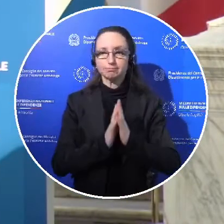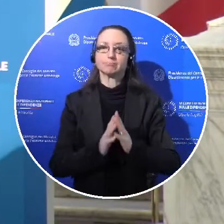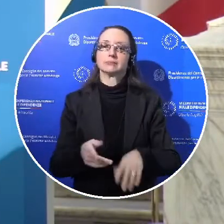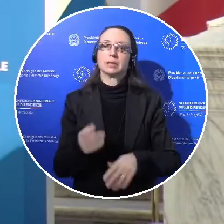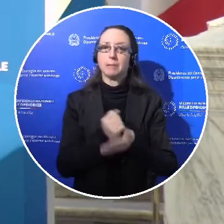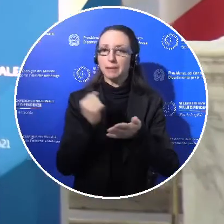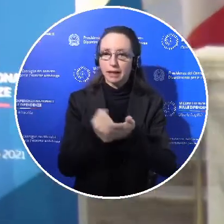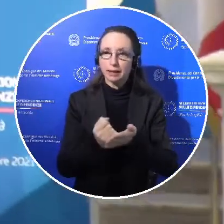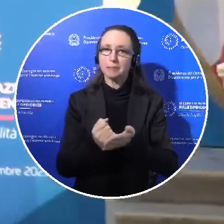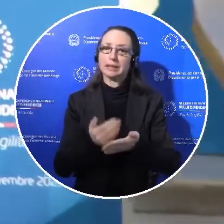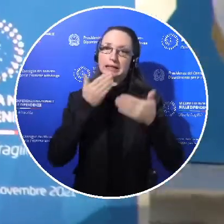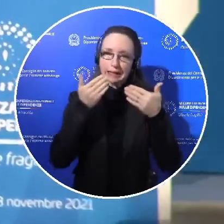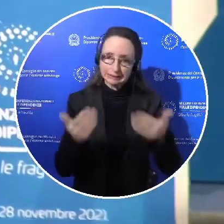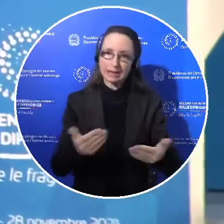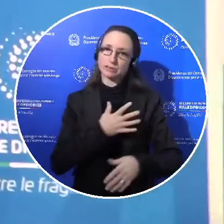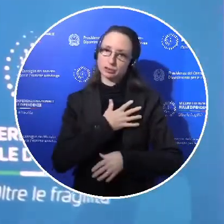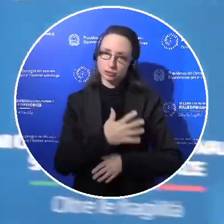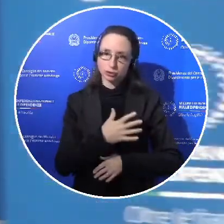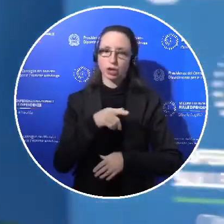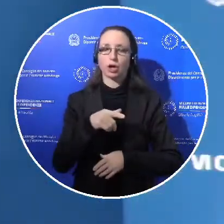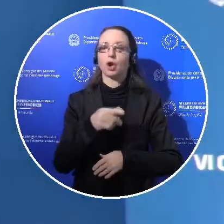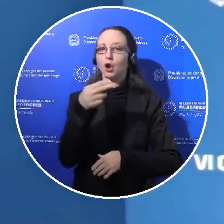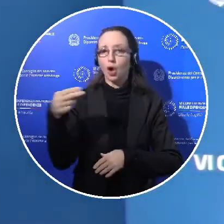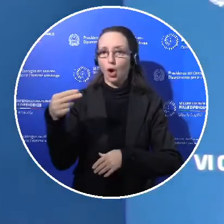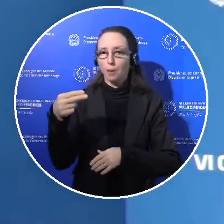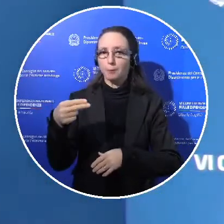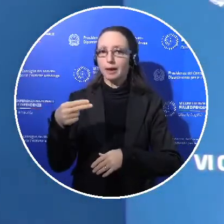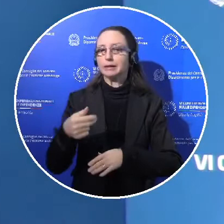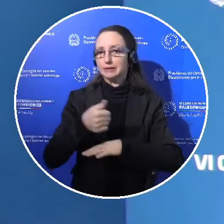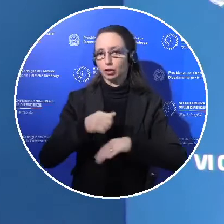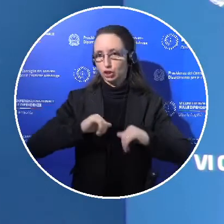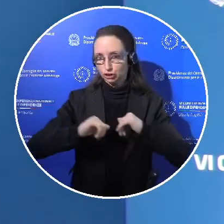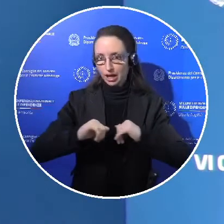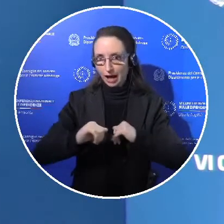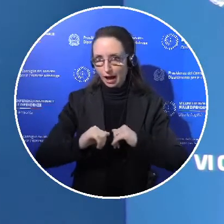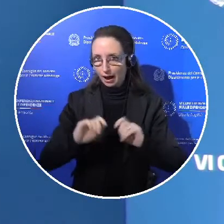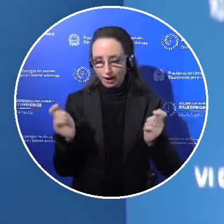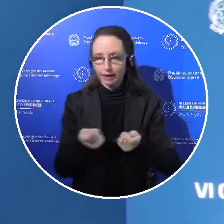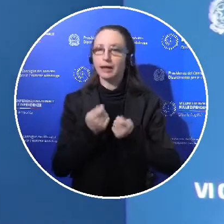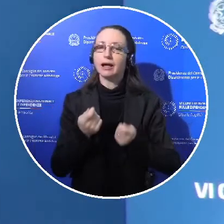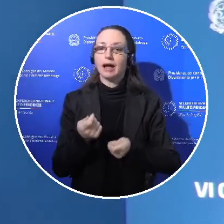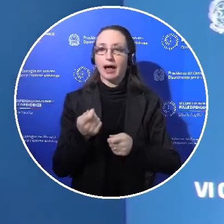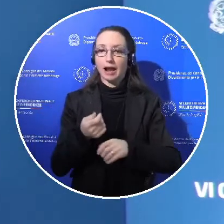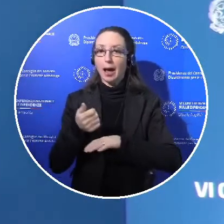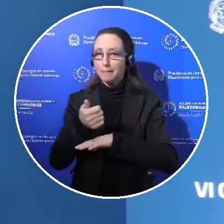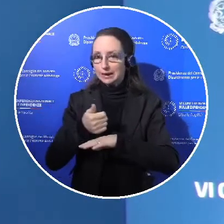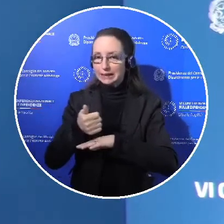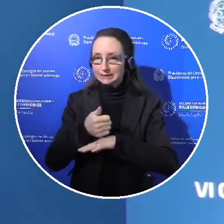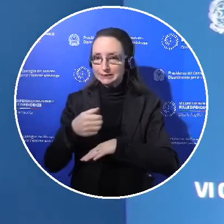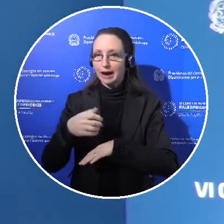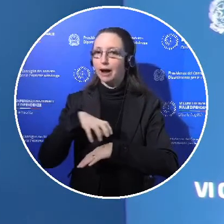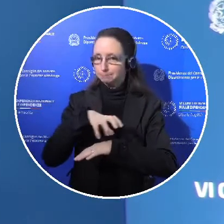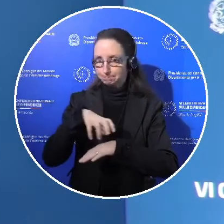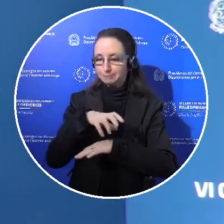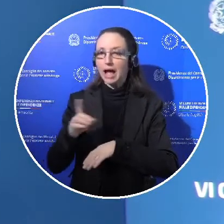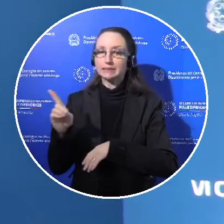un sincero ringraziamento a nome del Direttore Generale alla Signora Ministra Dadone che invitando l'Agenzia delle Dogane e dei Monopoli in